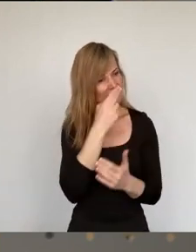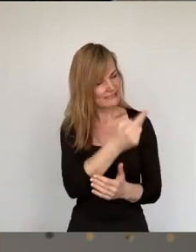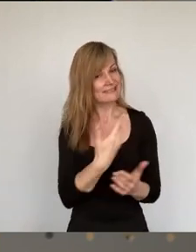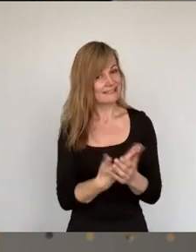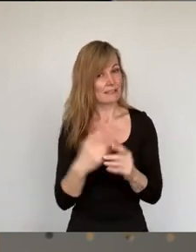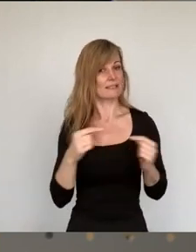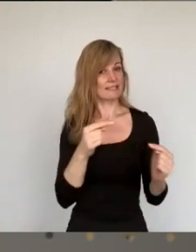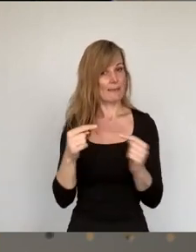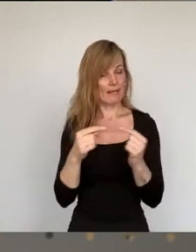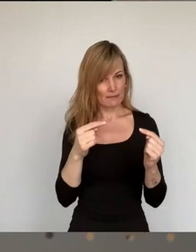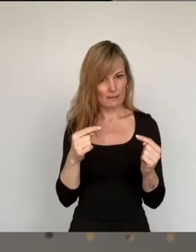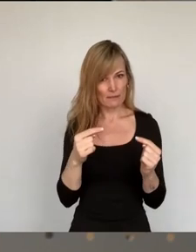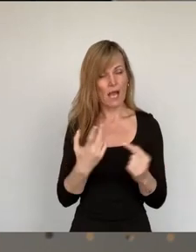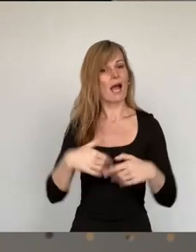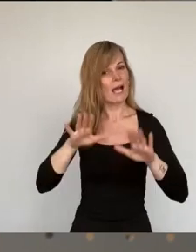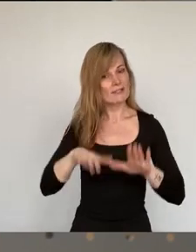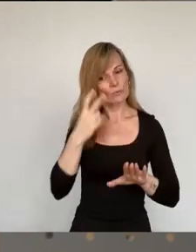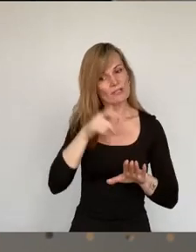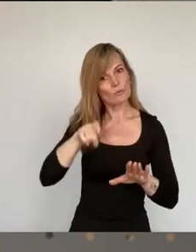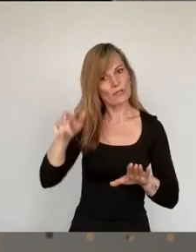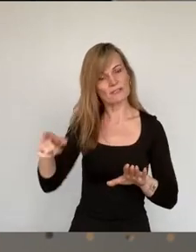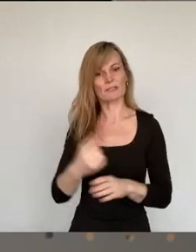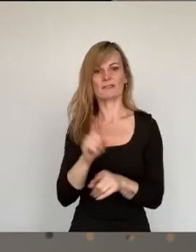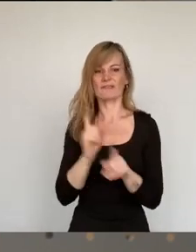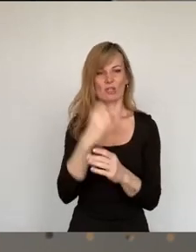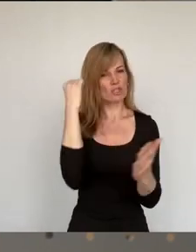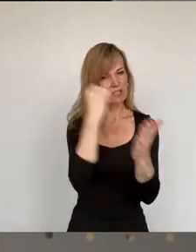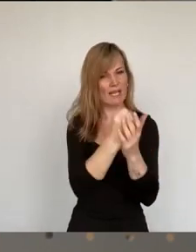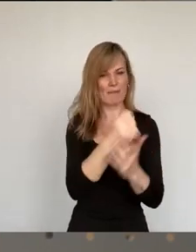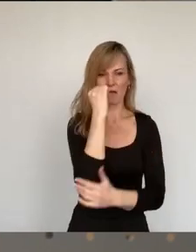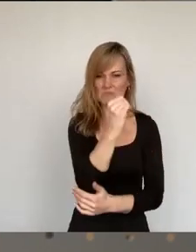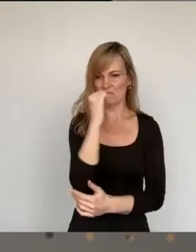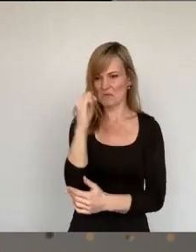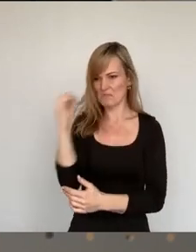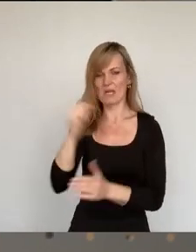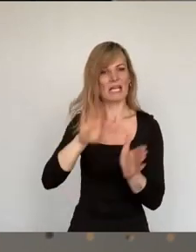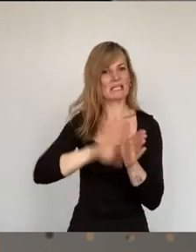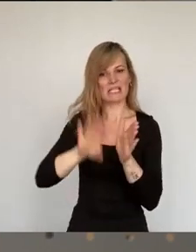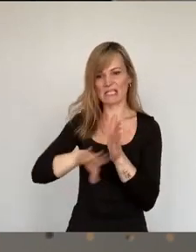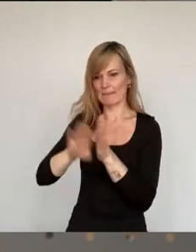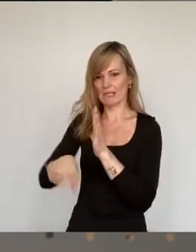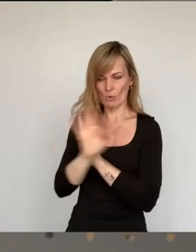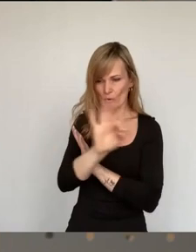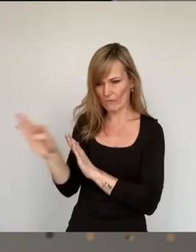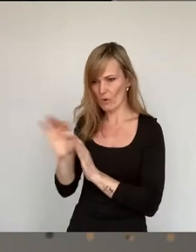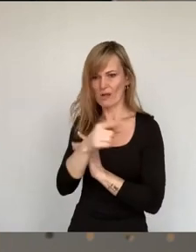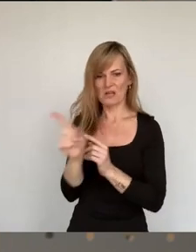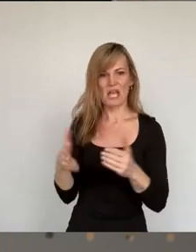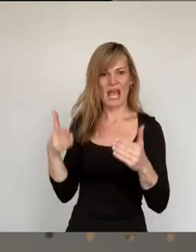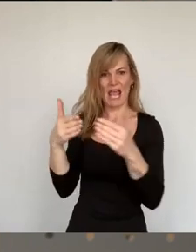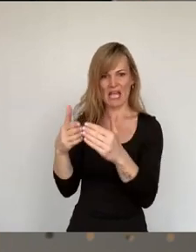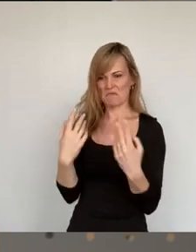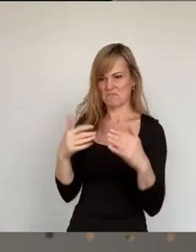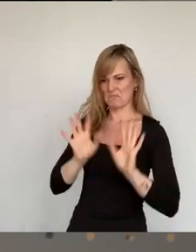Asylsuchende zu stigmatisieren, zu diskriminieren und in eine Ecke zu stellen, als Leute, die das Geld, was ihnen